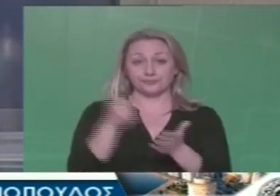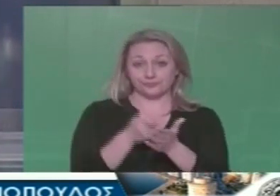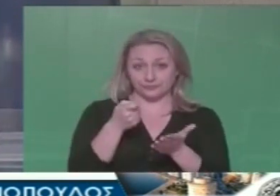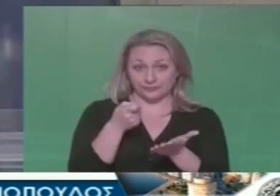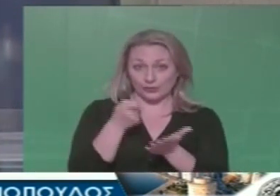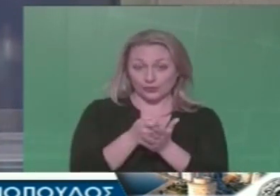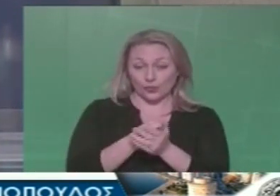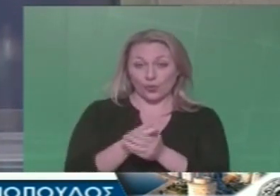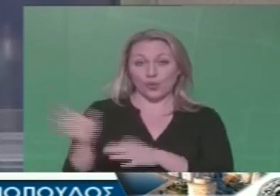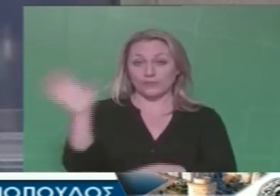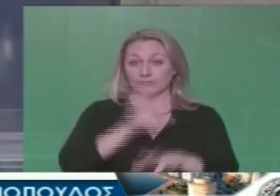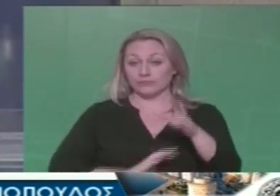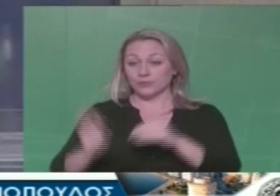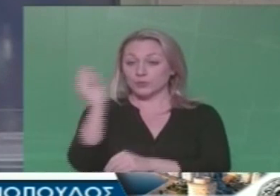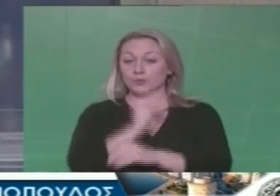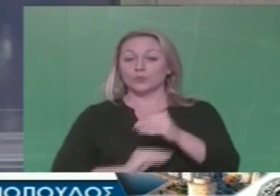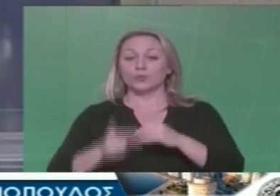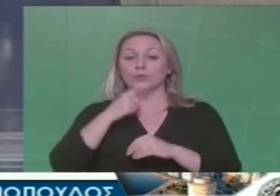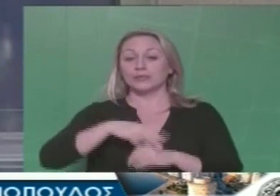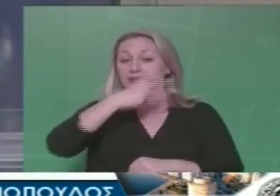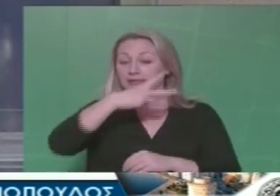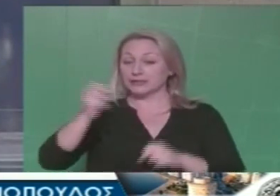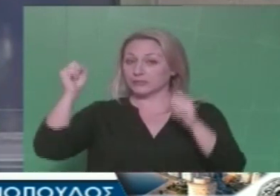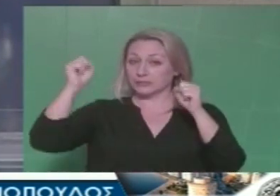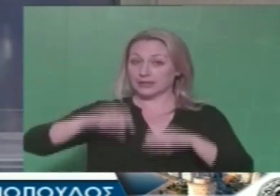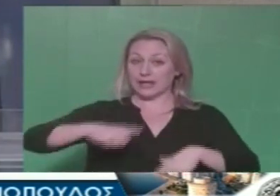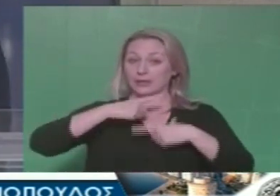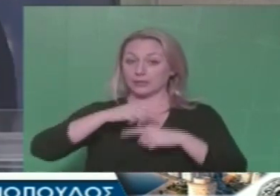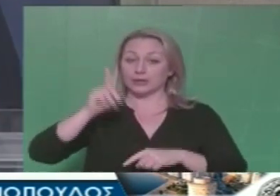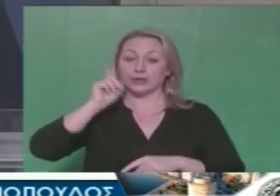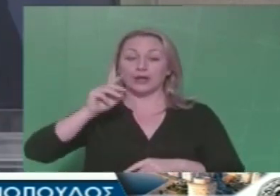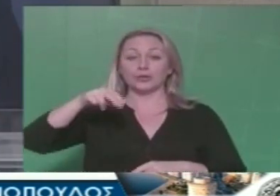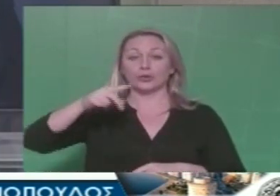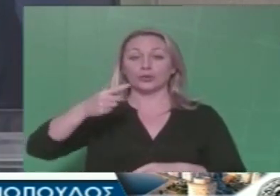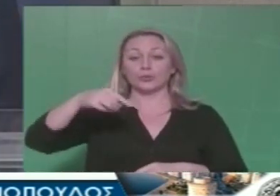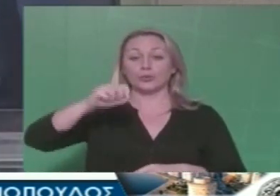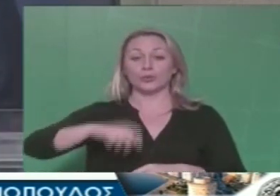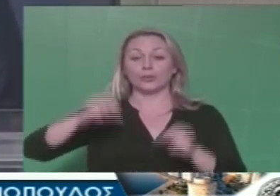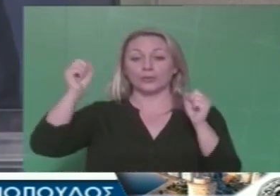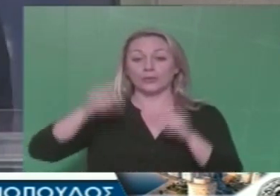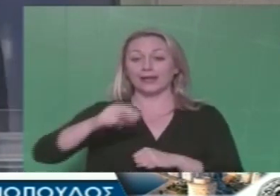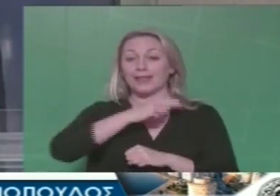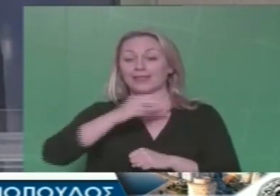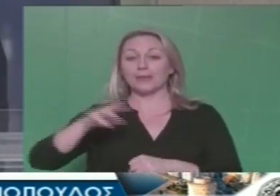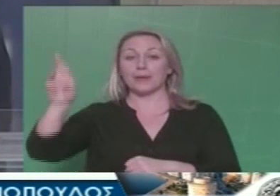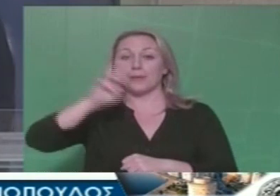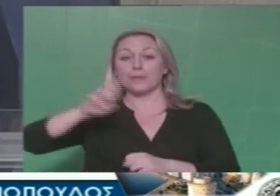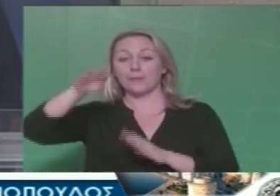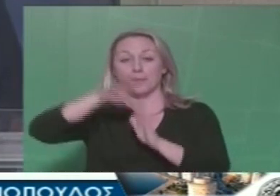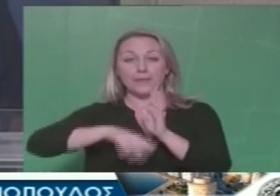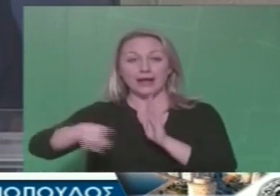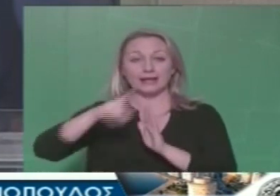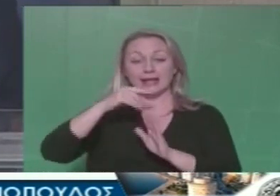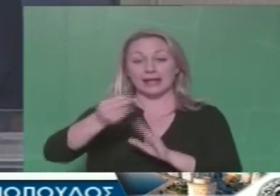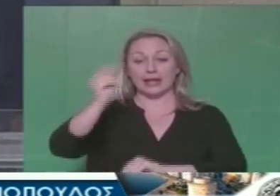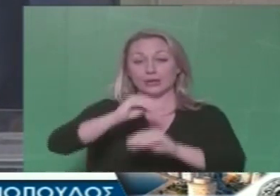χαρακτηριστικό. Και εδώ έχαμε και τη συμφωνία του ΣΥΡΙΖΑ, της εκπροσώπου του ΣΥΡΙΖΑ, της κυρίας Νοδοπούλου, με το ζήτημα της ελεγχόμενης στάθμισης που προεκλογικά λιγόταν ότι θα πάμε